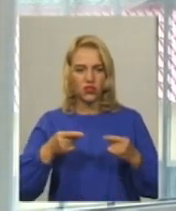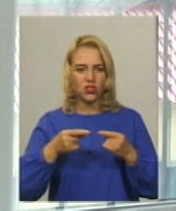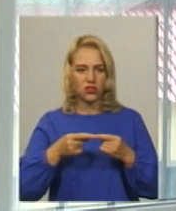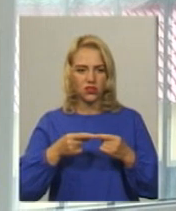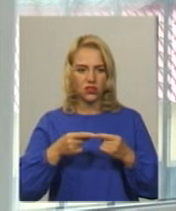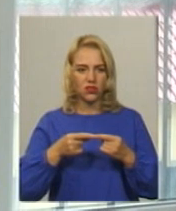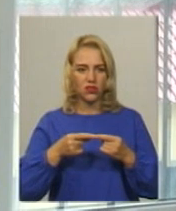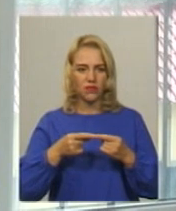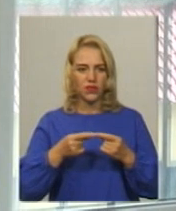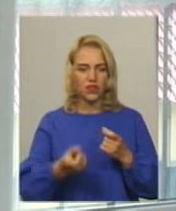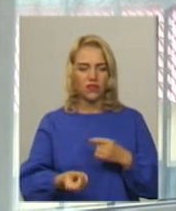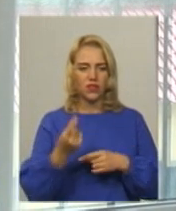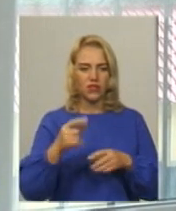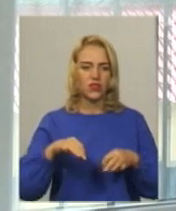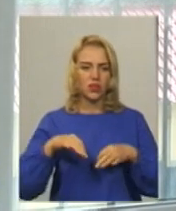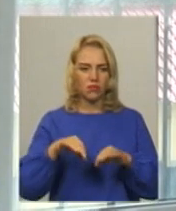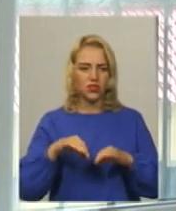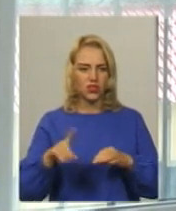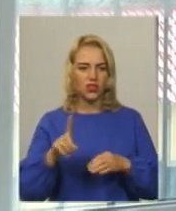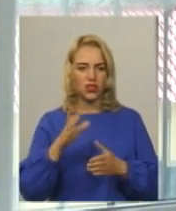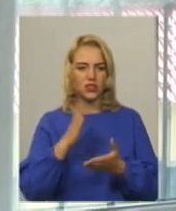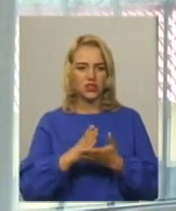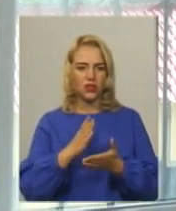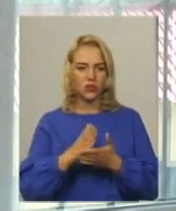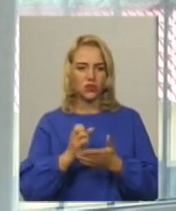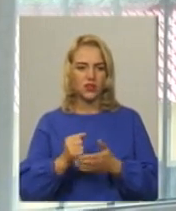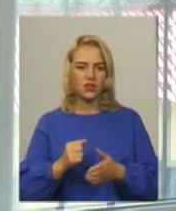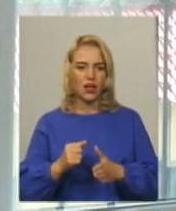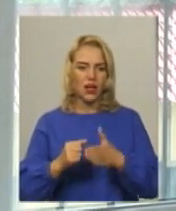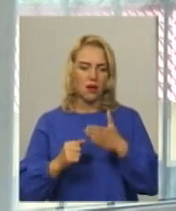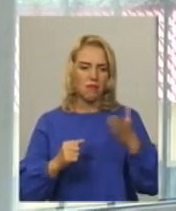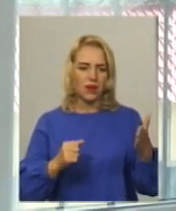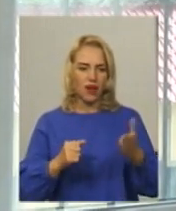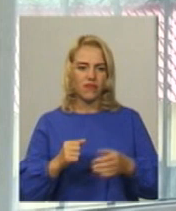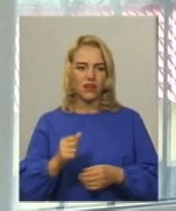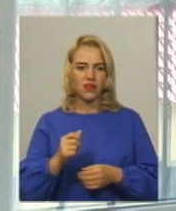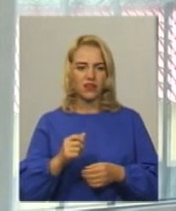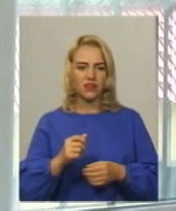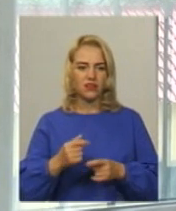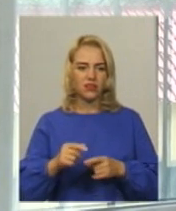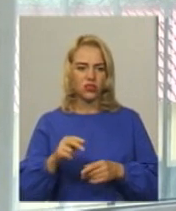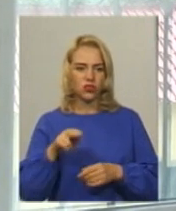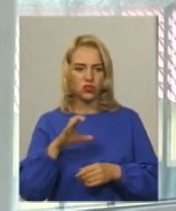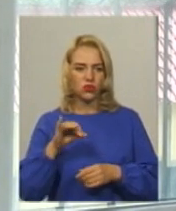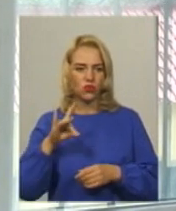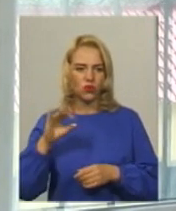засіб, який знаходився в правій крайній стороні автодороги